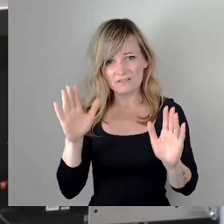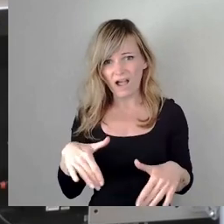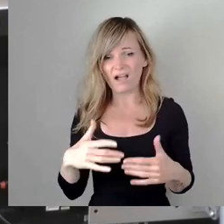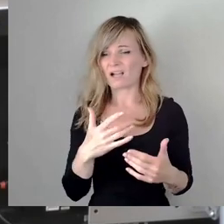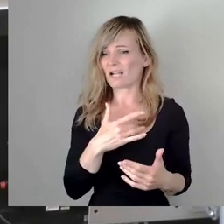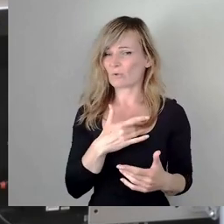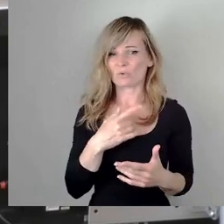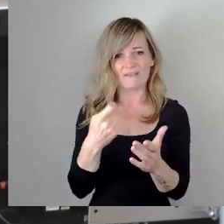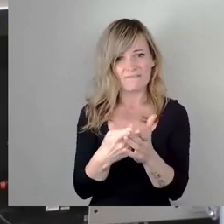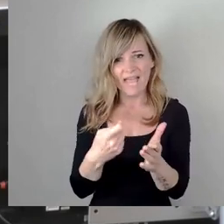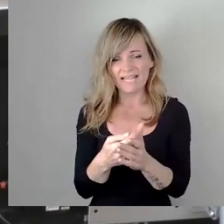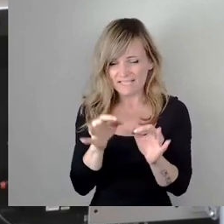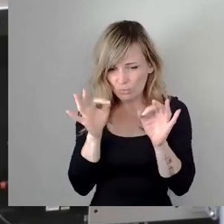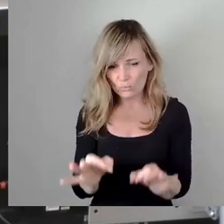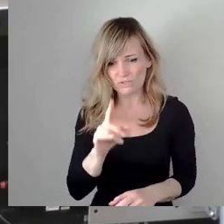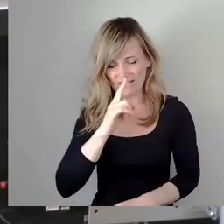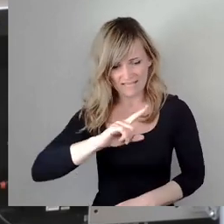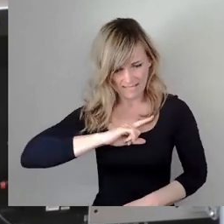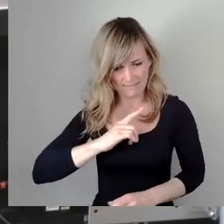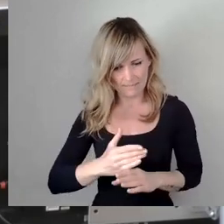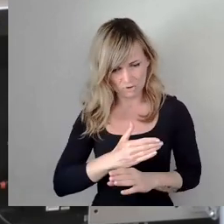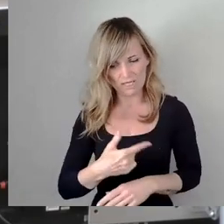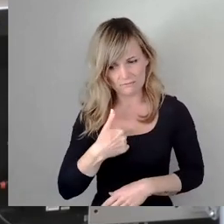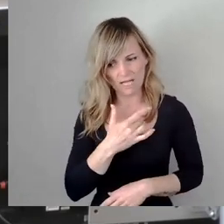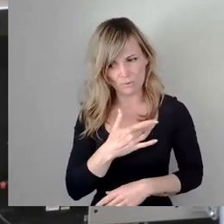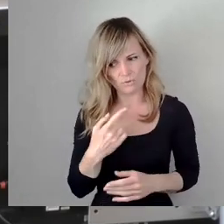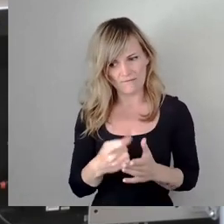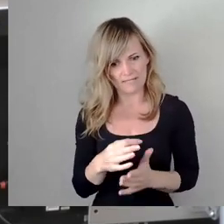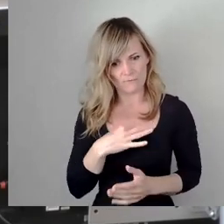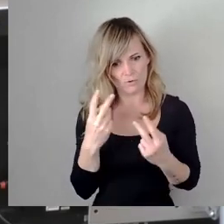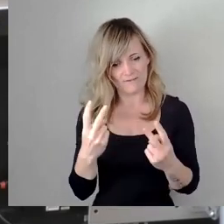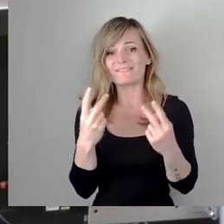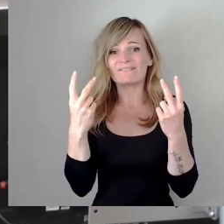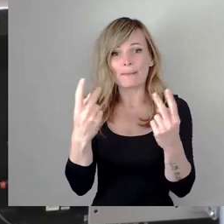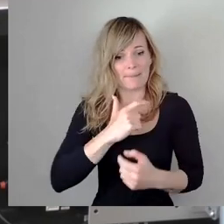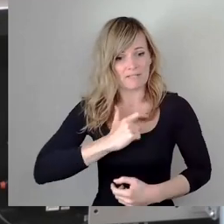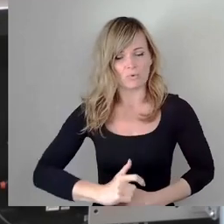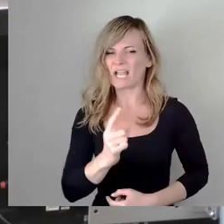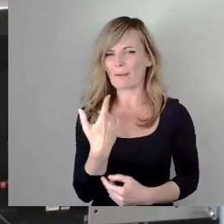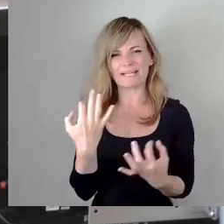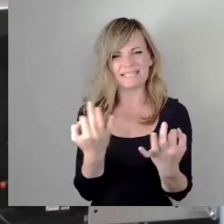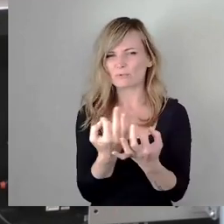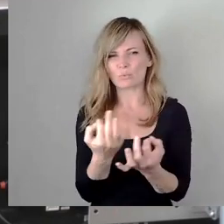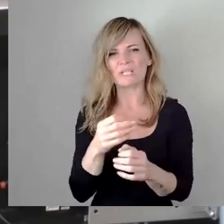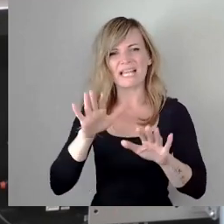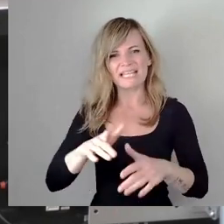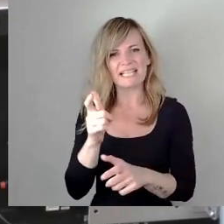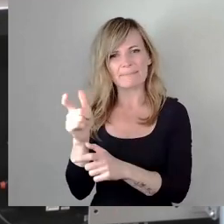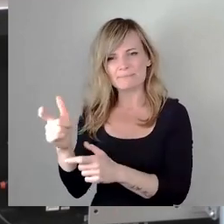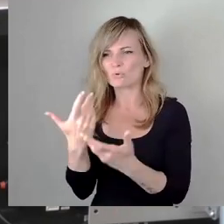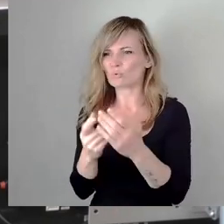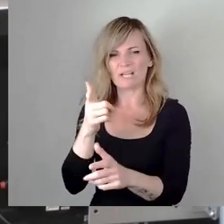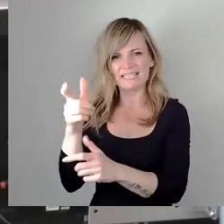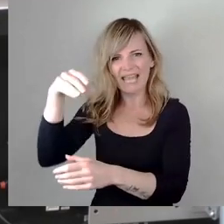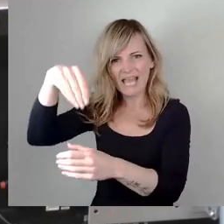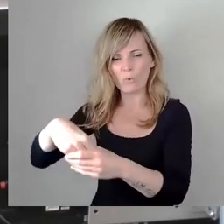das für sich entscheidet, ist das etwas ganz Persönliches und etwas Wichtiges. Es hat aber nichts mit Islamismus zu tun, es hat auch nichts mit Terror per se zu tun.